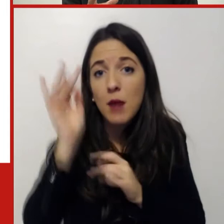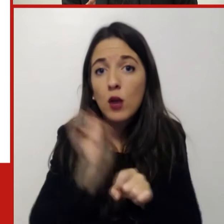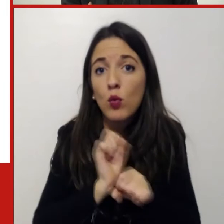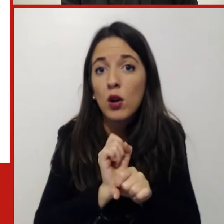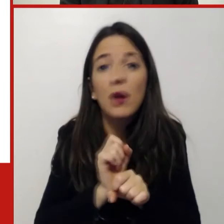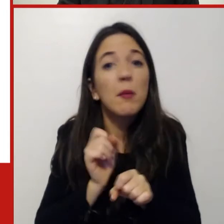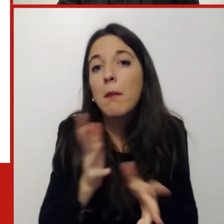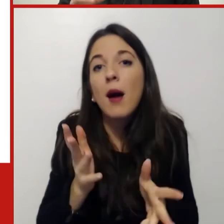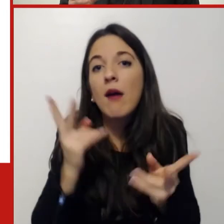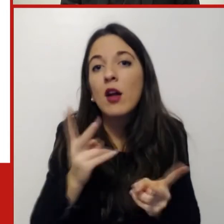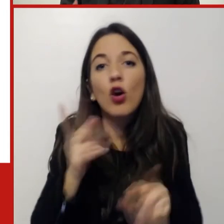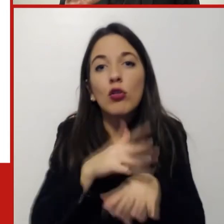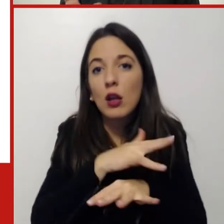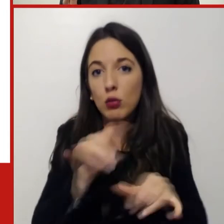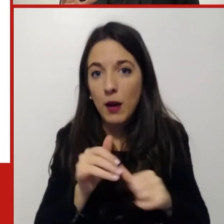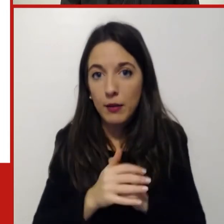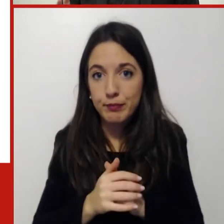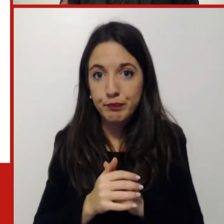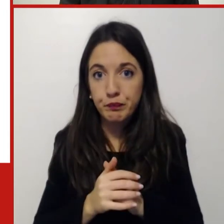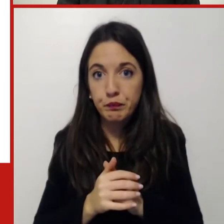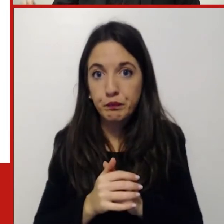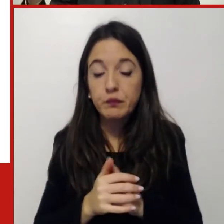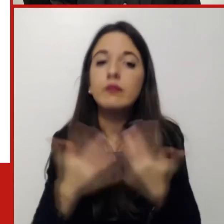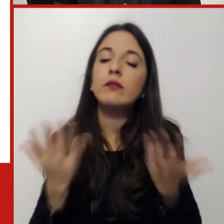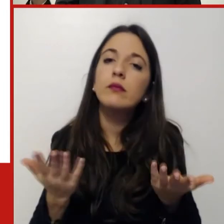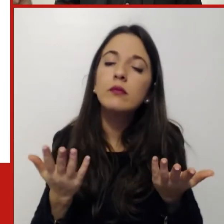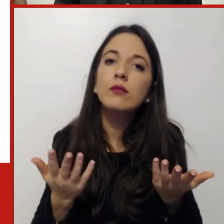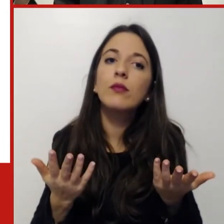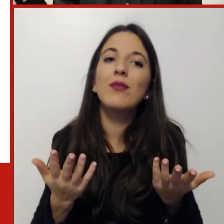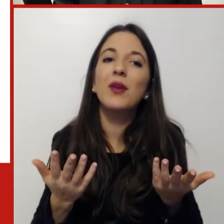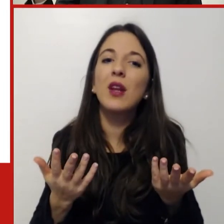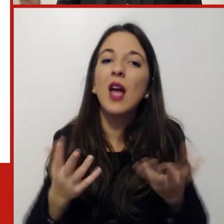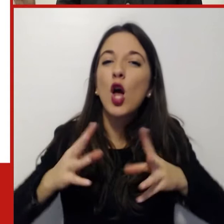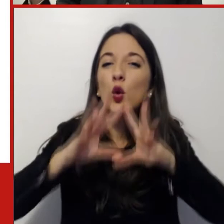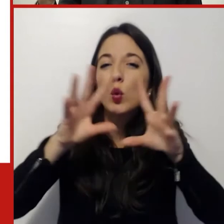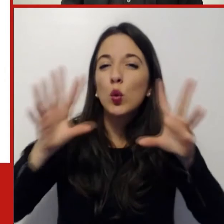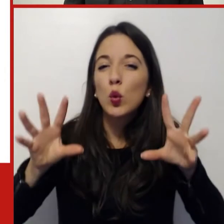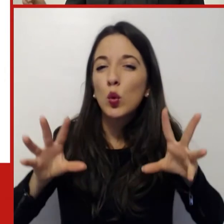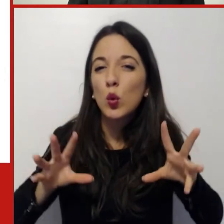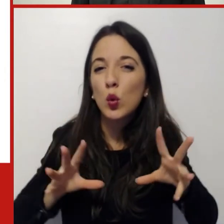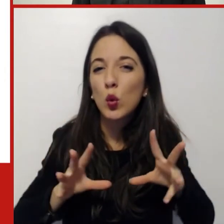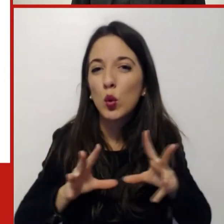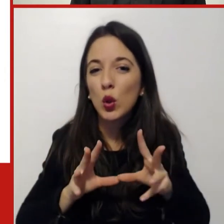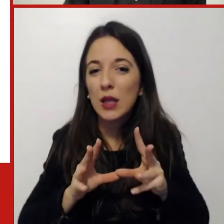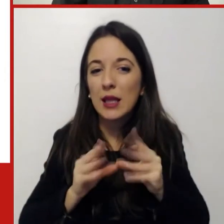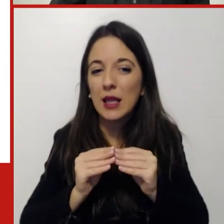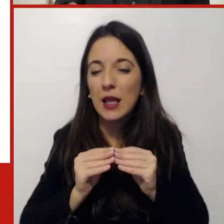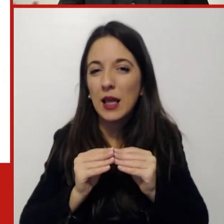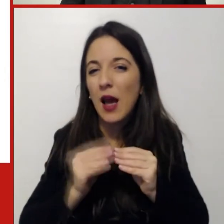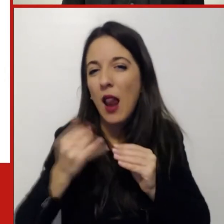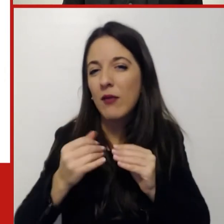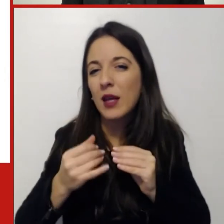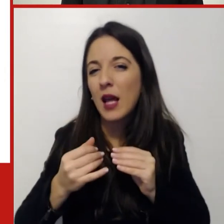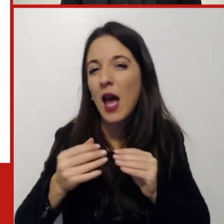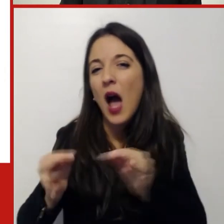vuol dire. Detto questo, ciò che tutti dicono, attenzione, non possiamo prescindere da questo grande,